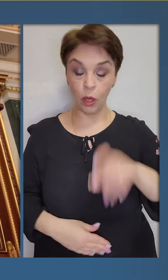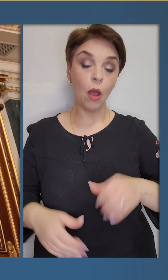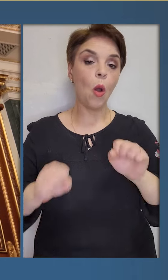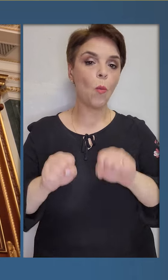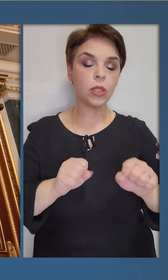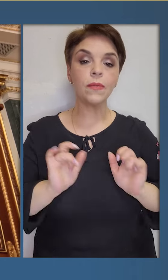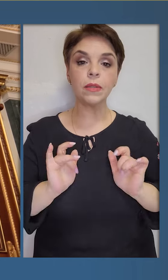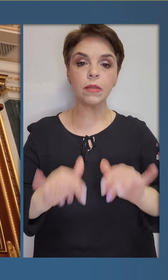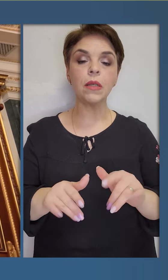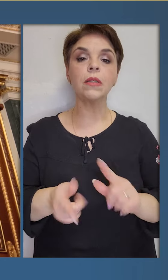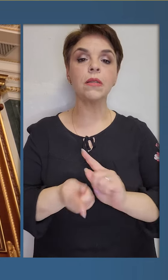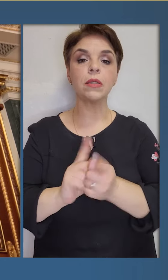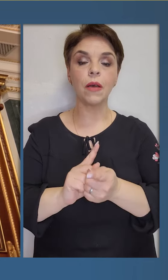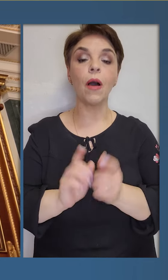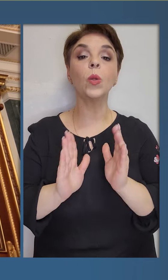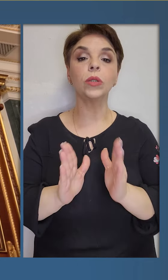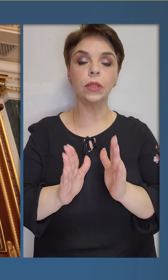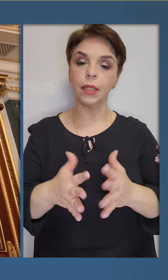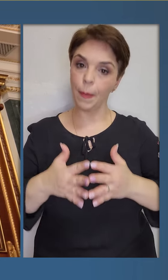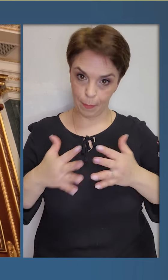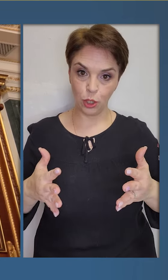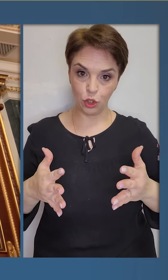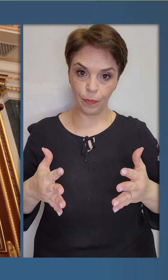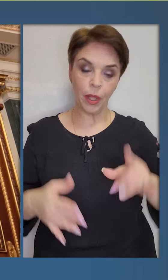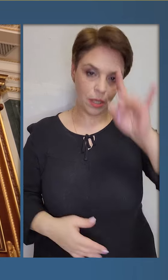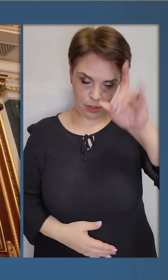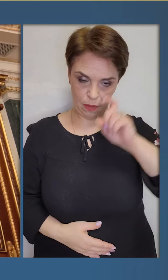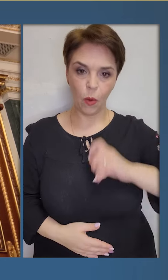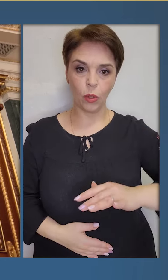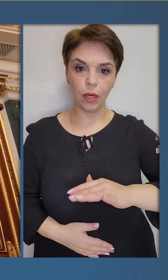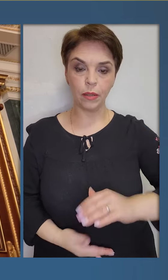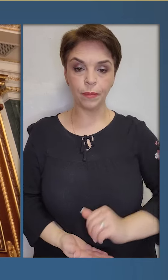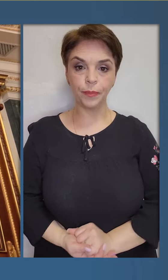безпеки України можливостей діяти ставало тільки більше. Слава Україні!